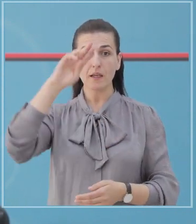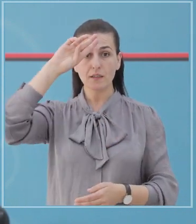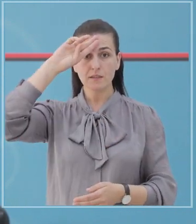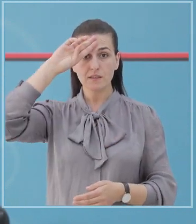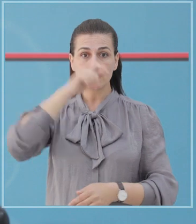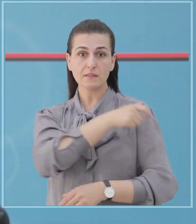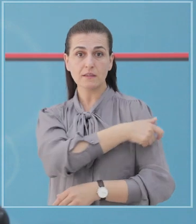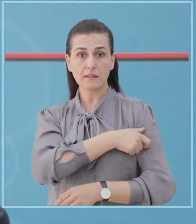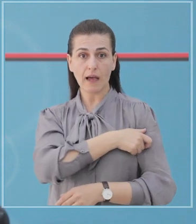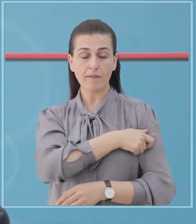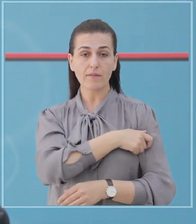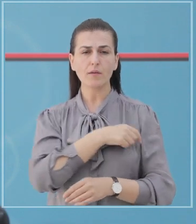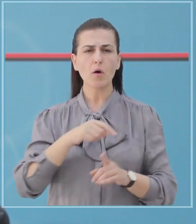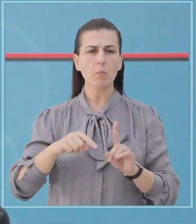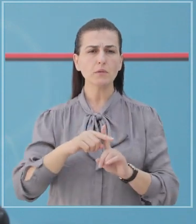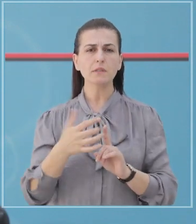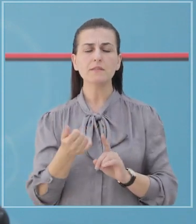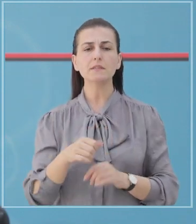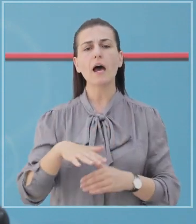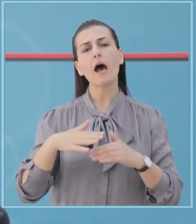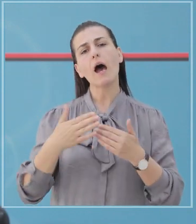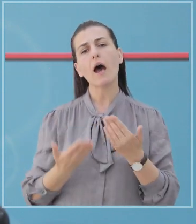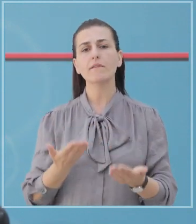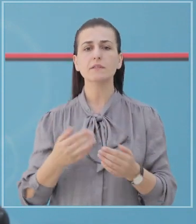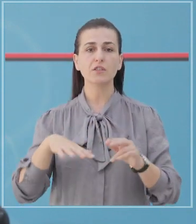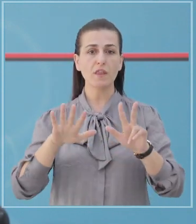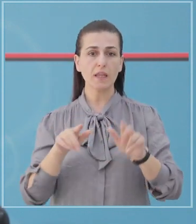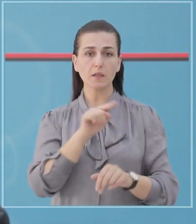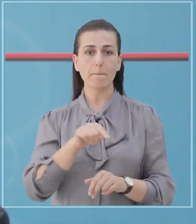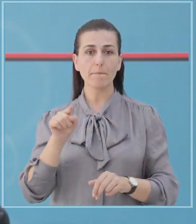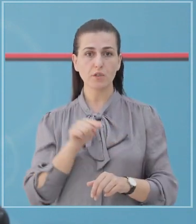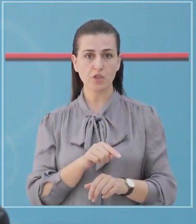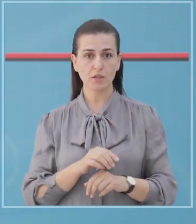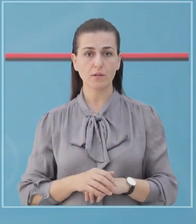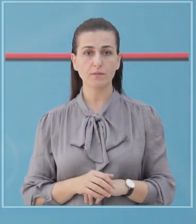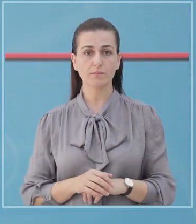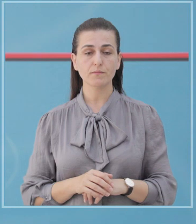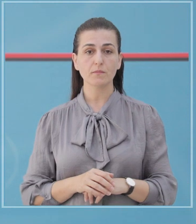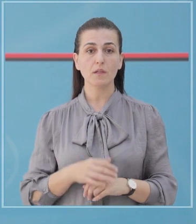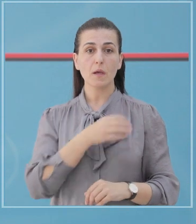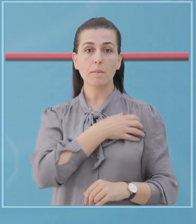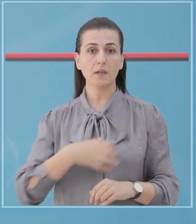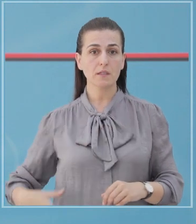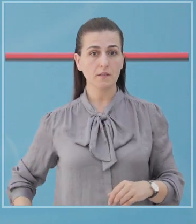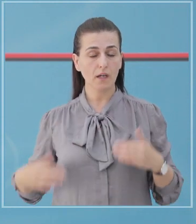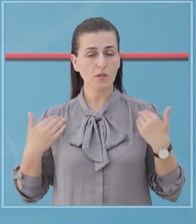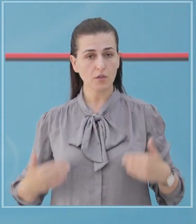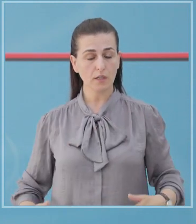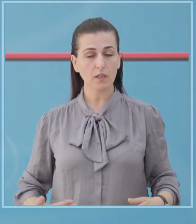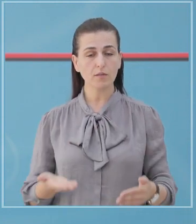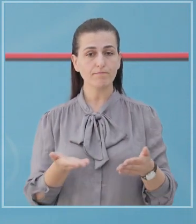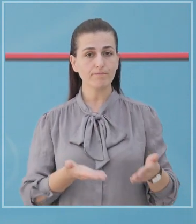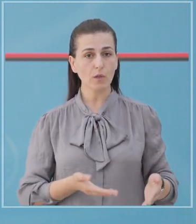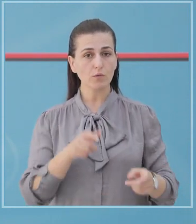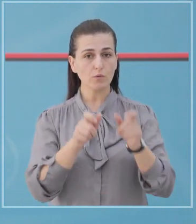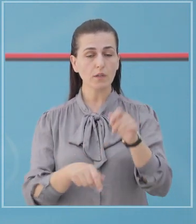shëndetsor me një pozitivitet rrës 8%. Ministria Shëndetsiz dhe Mbrojtje Sociale, Fëton qytetarë të